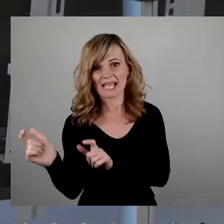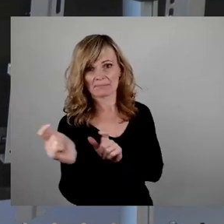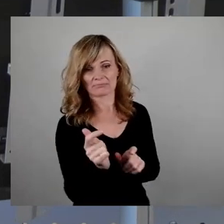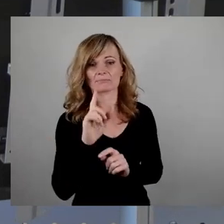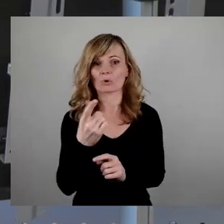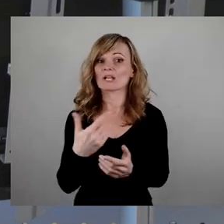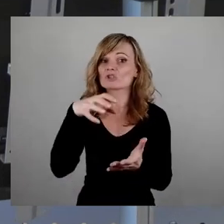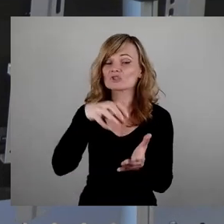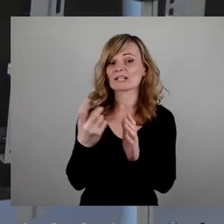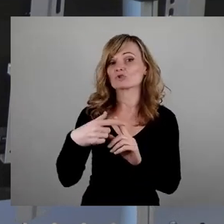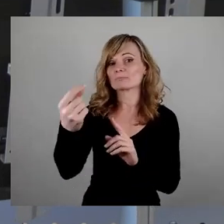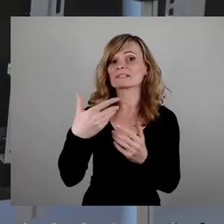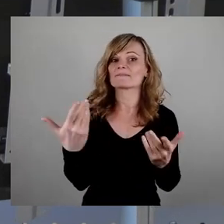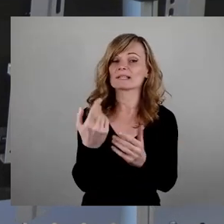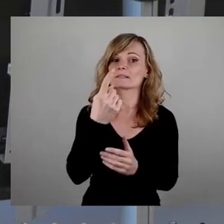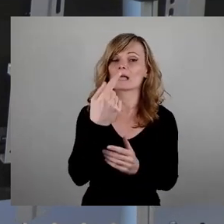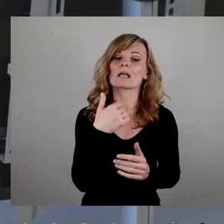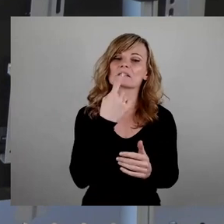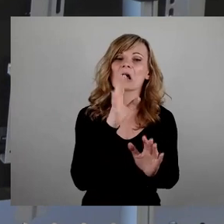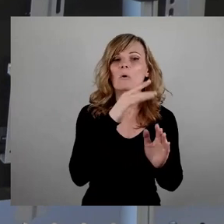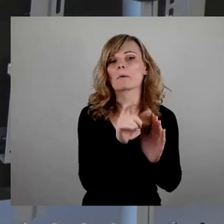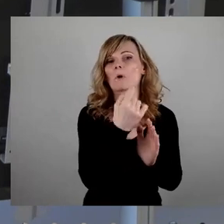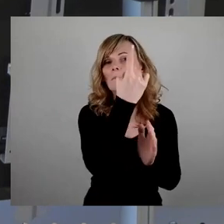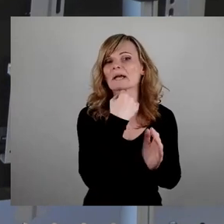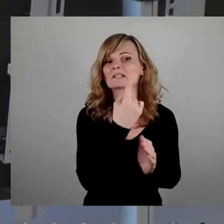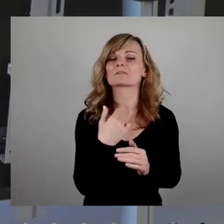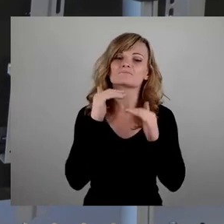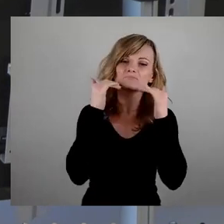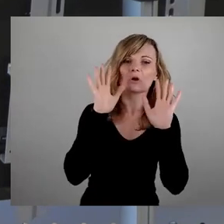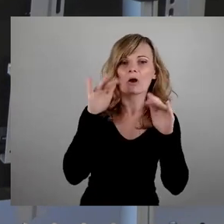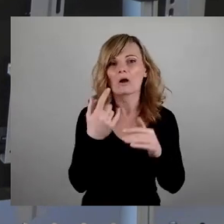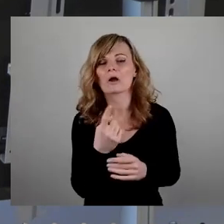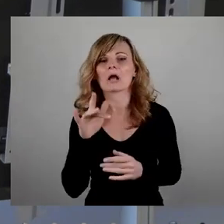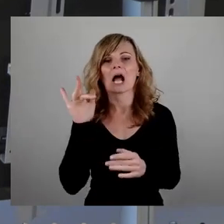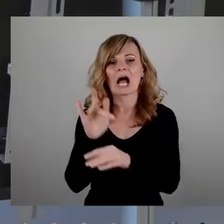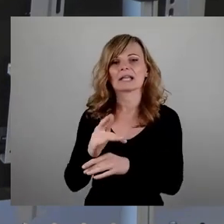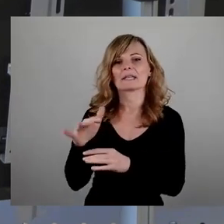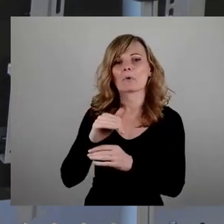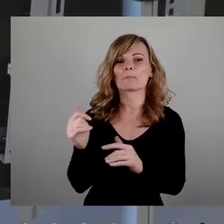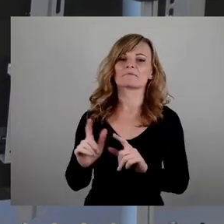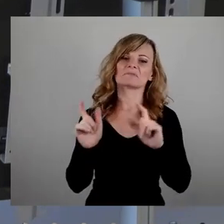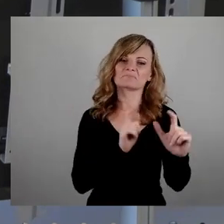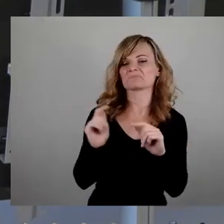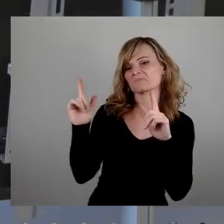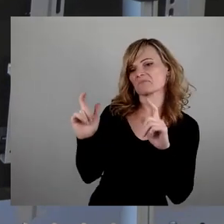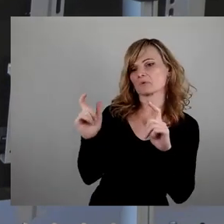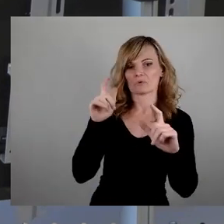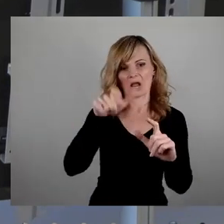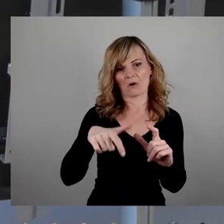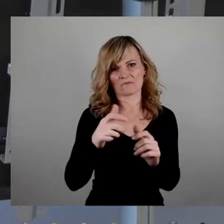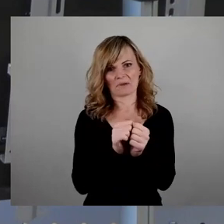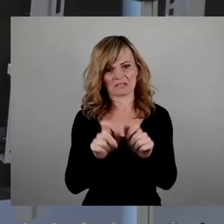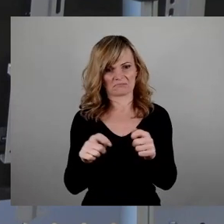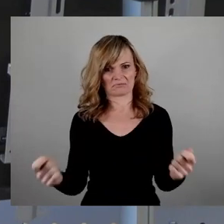Stadtspitze indes ließ sich milde lächelnd mitten eines tobenden Antifa-Mob fotografieren. Auch in diesem Jahr läuteten um